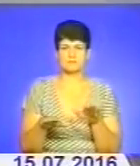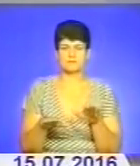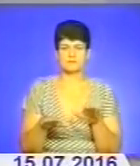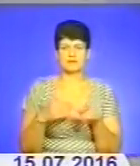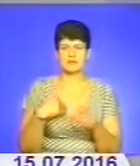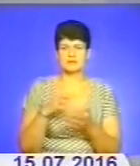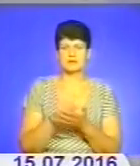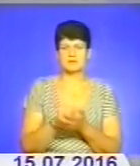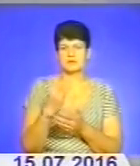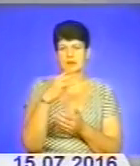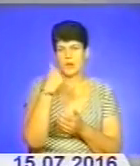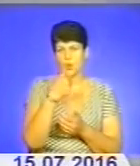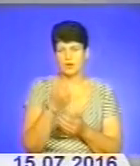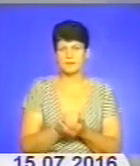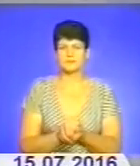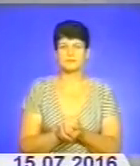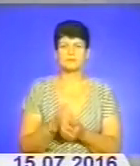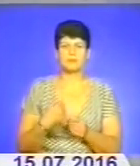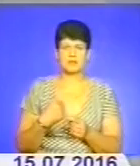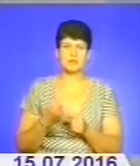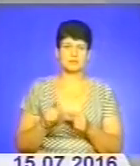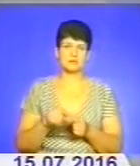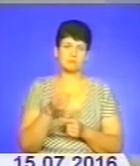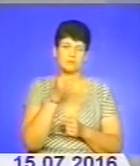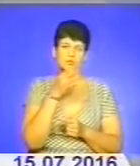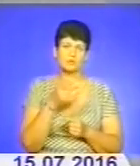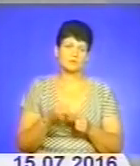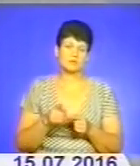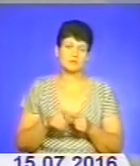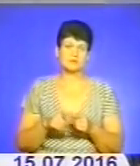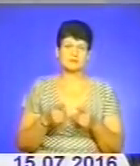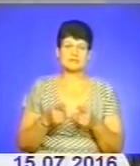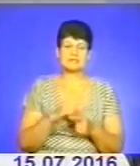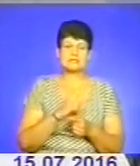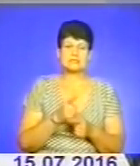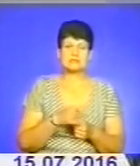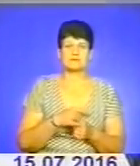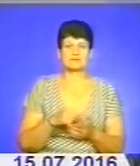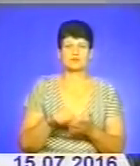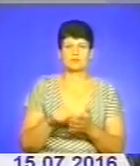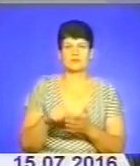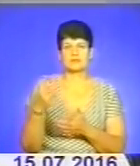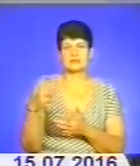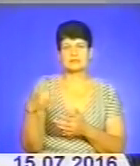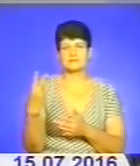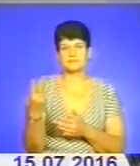займаюсь здесь три роки, і мені це подобається. Це такий від спорту силовий. Виступав я по 32 кілограми,